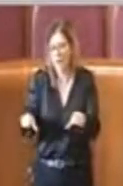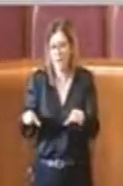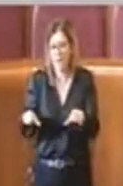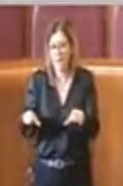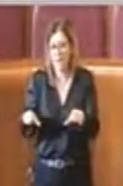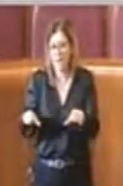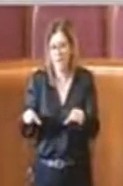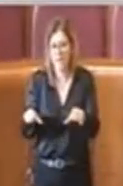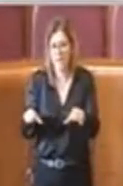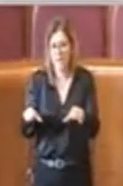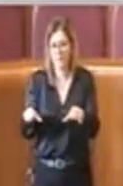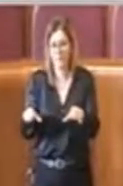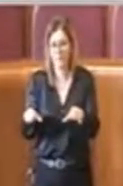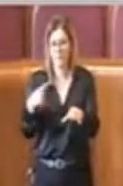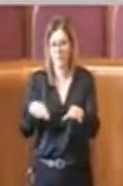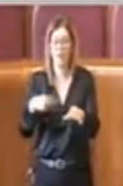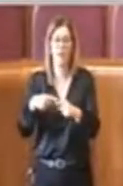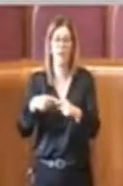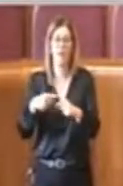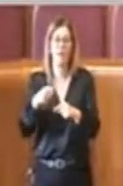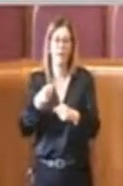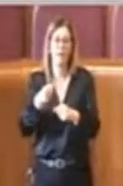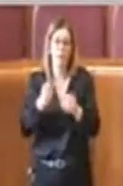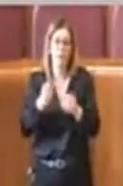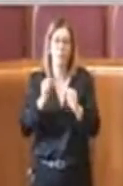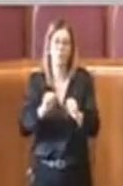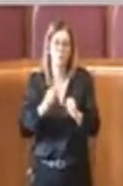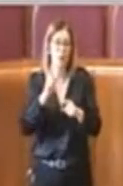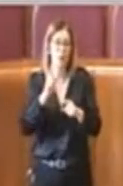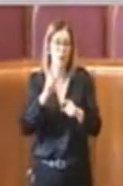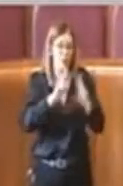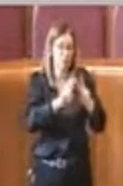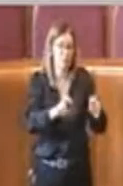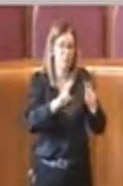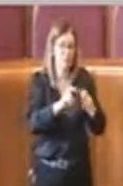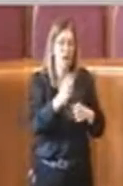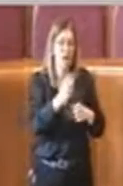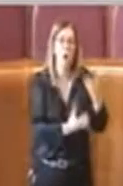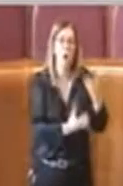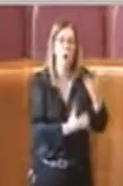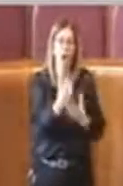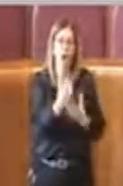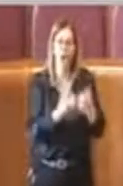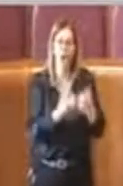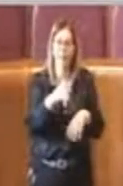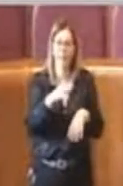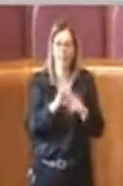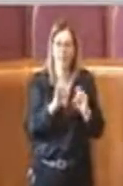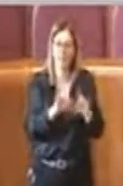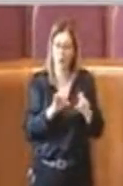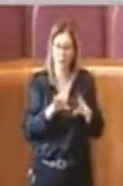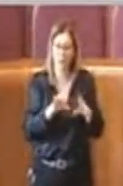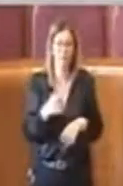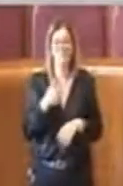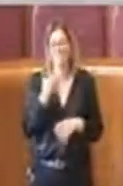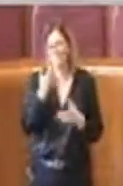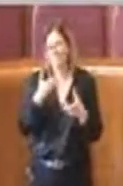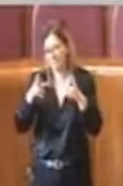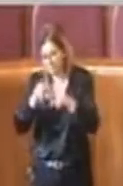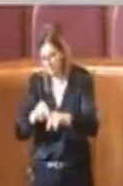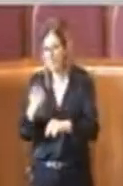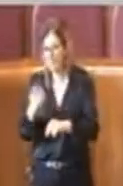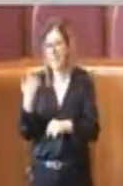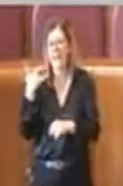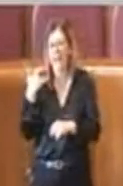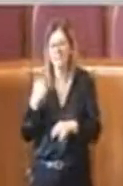'attività per il contrasto ai roghi tossici. Io voglio ripetere, voglio ringraziare il Municipio 7